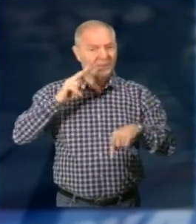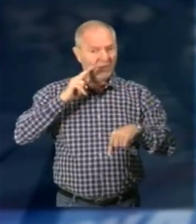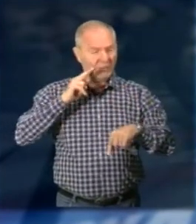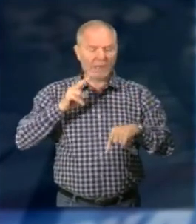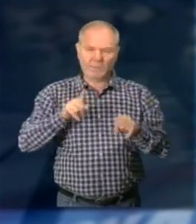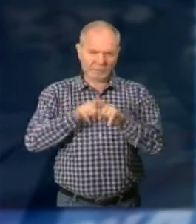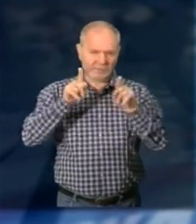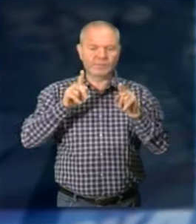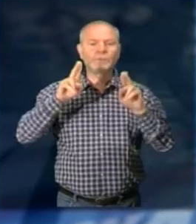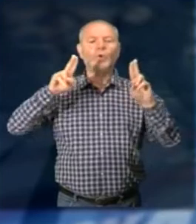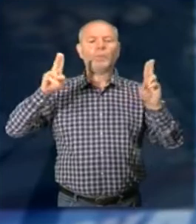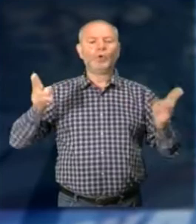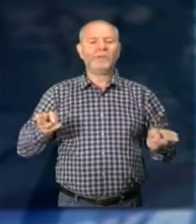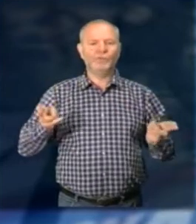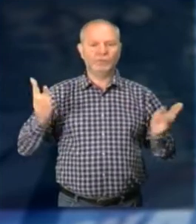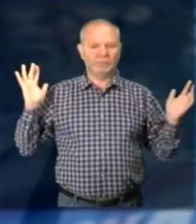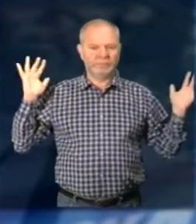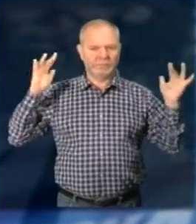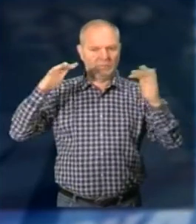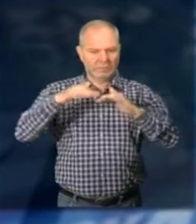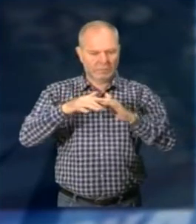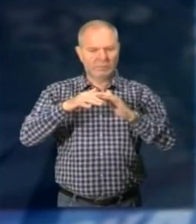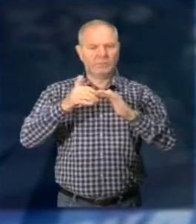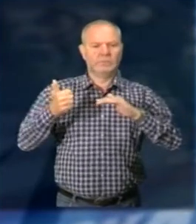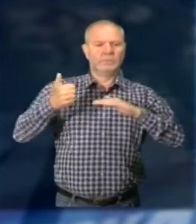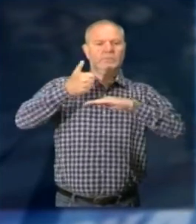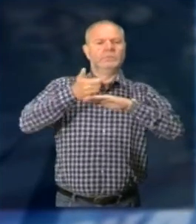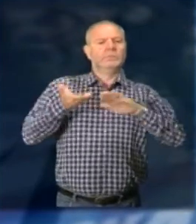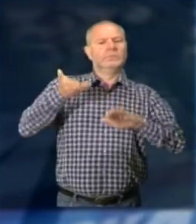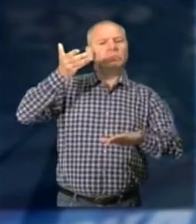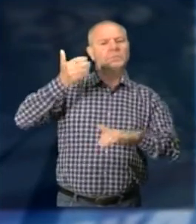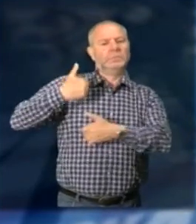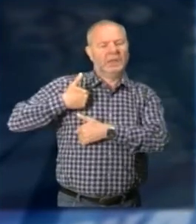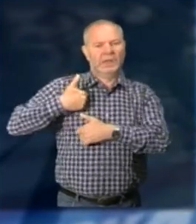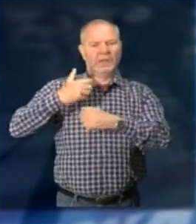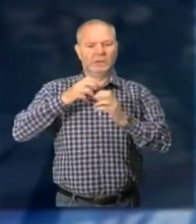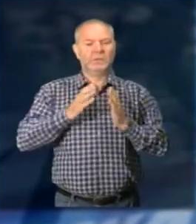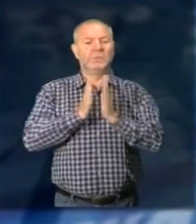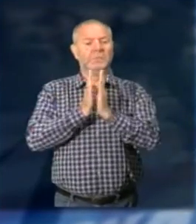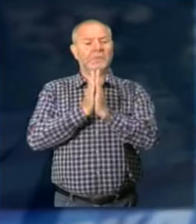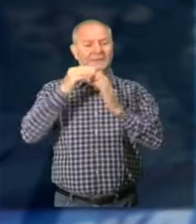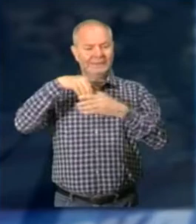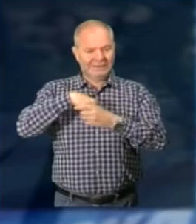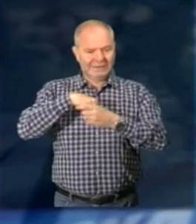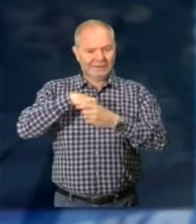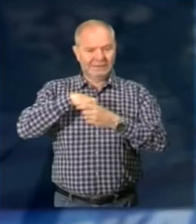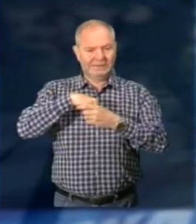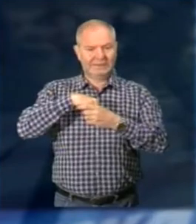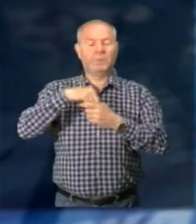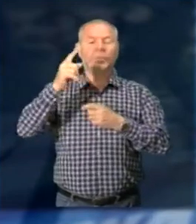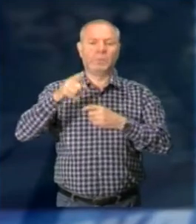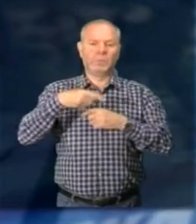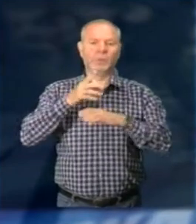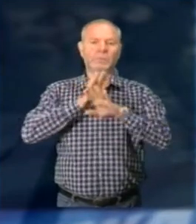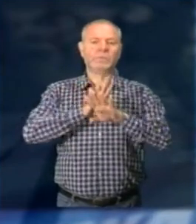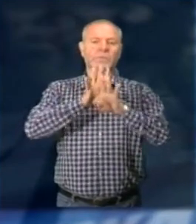celebrazione provinciale con la partecipazione delle maggiori autorità locali, civili e militari Alla funzione religiosa nella Basilica di San Vittore ha